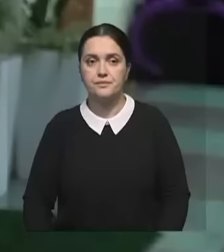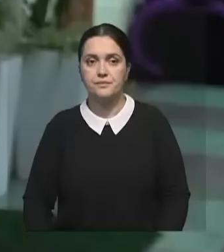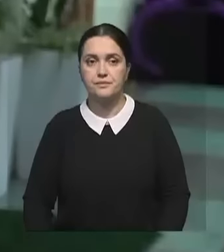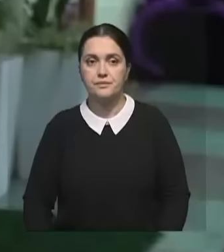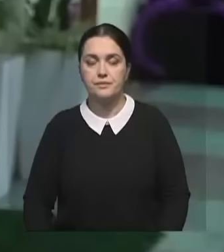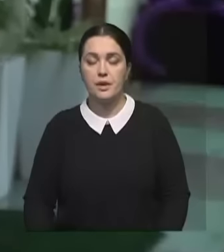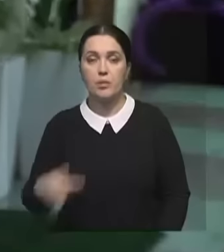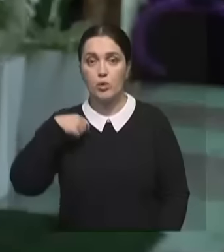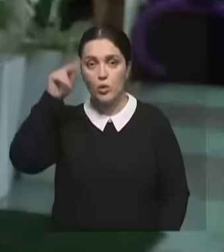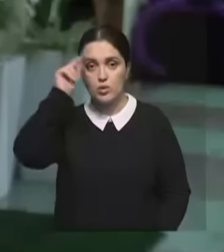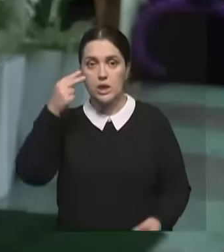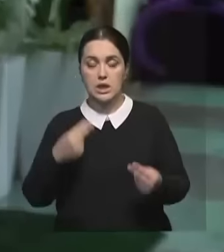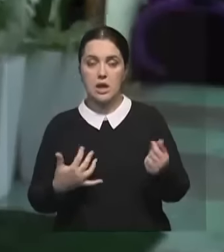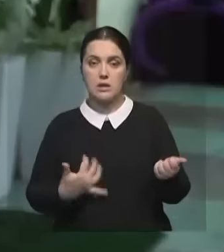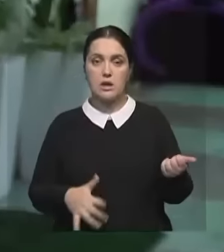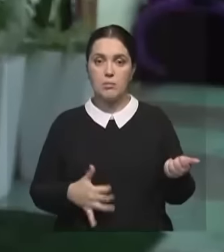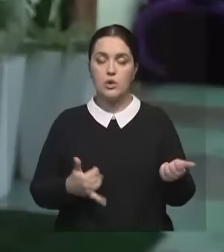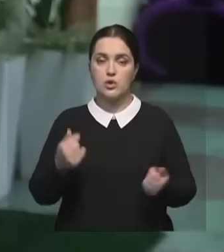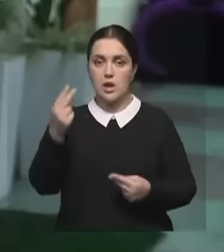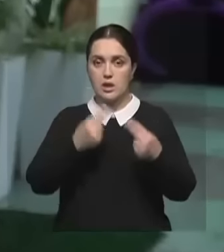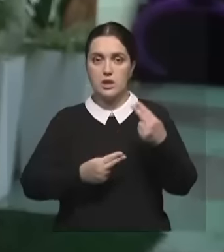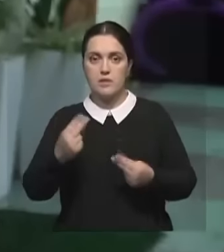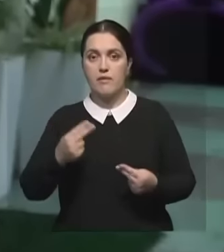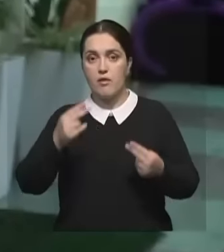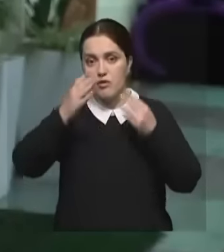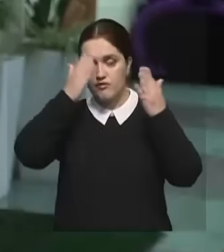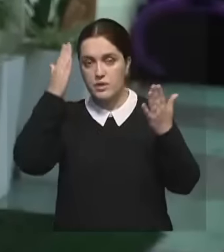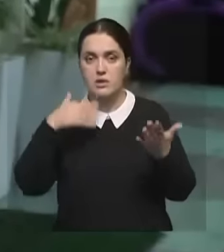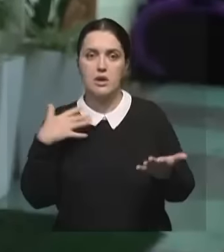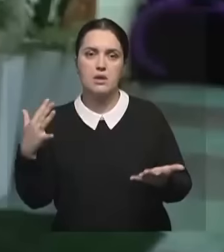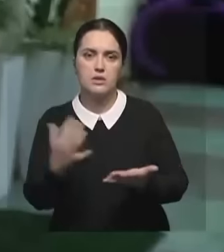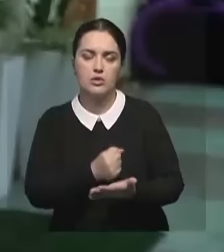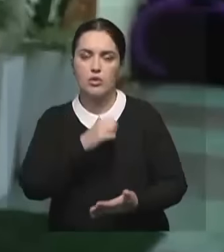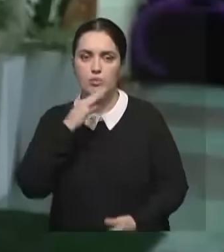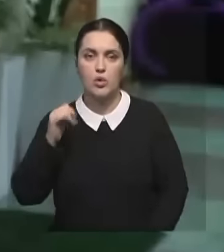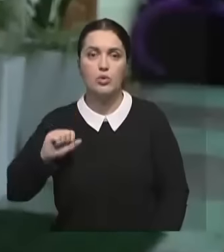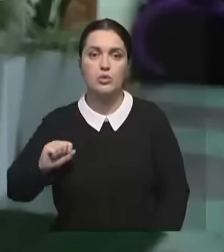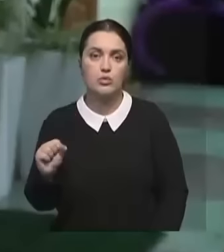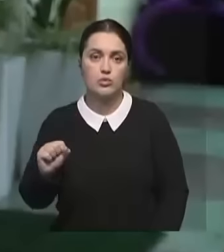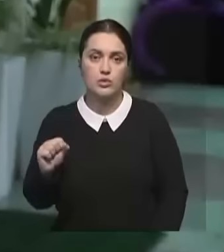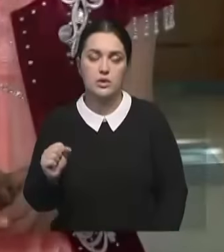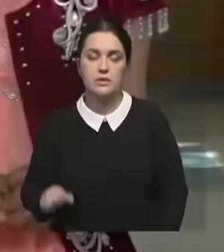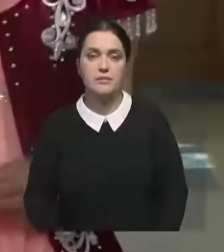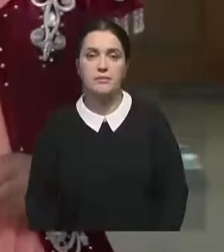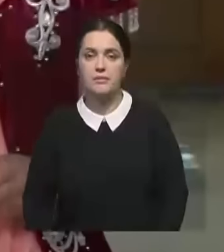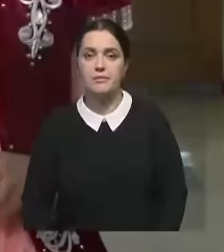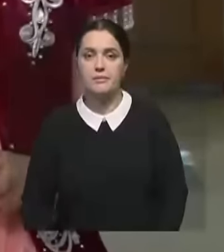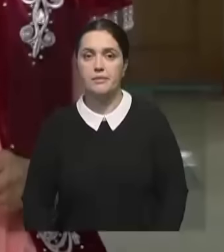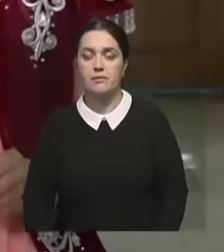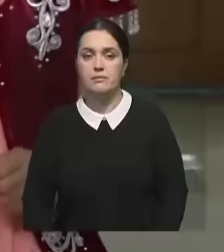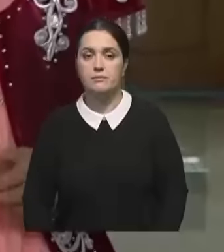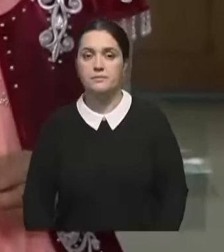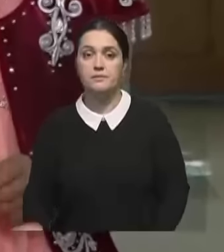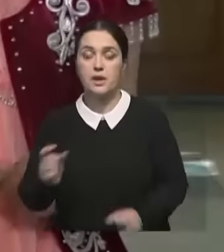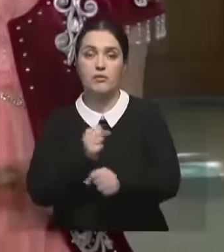До этого мы учились играть на дамбре, а сегодня рисовать. Здесь весело, я нашел много друзей. Мы каждый день узнаем что-то новое. В детских руках